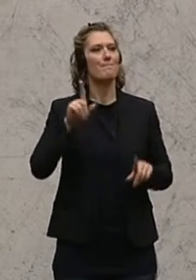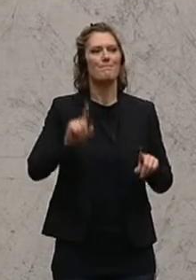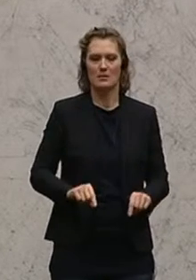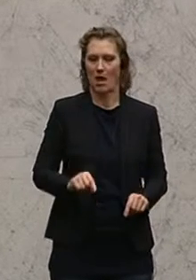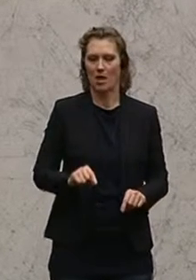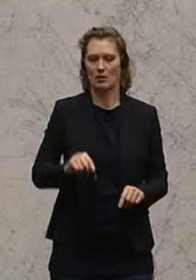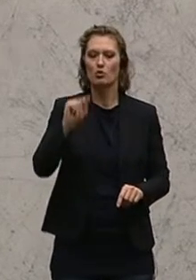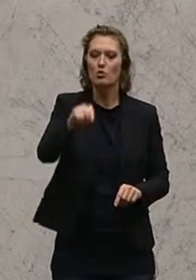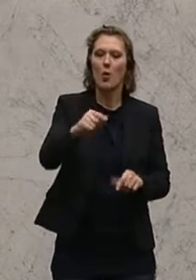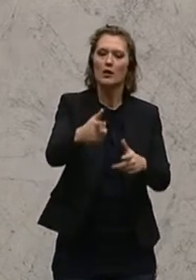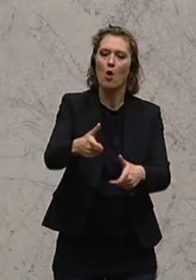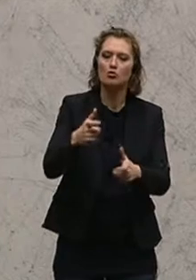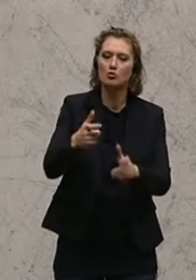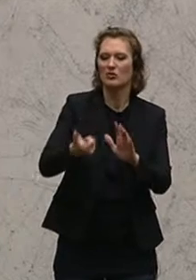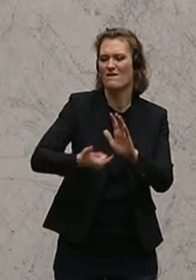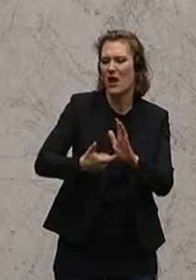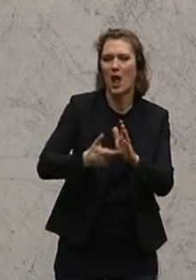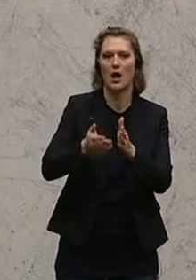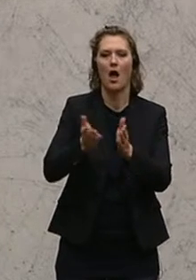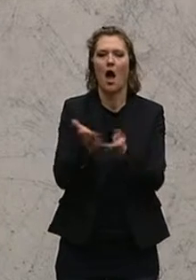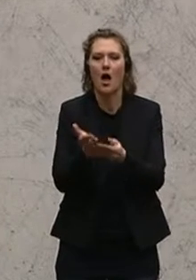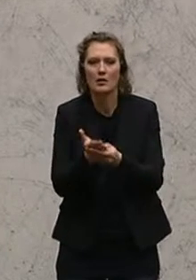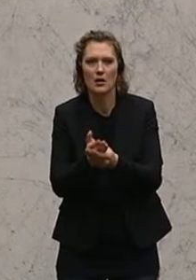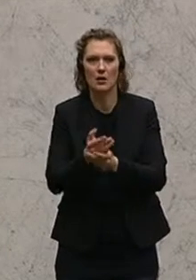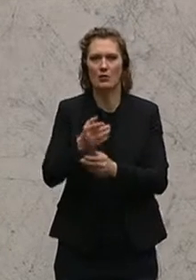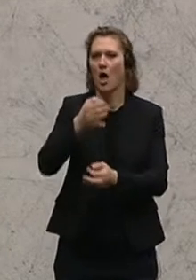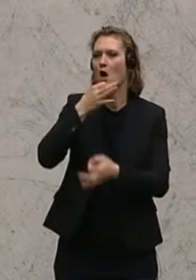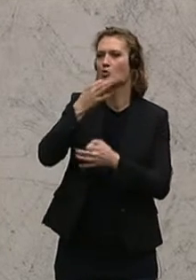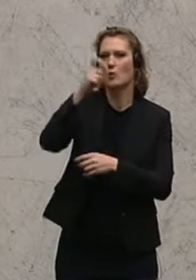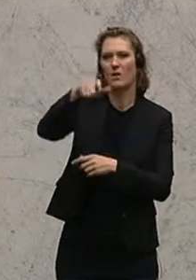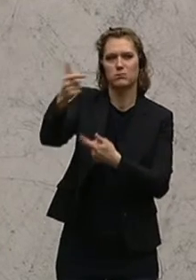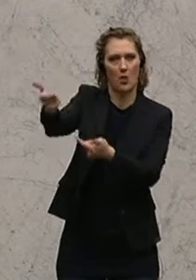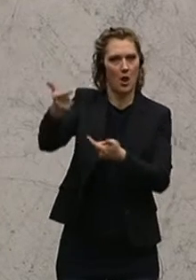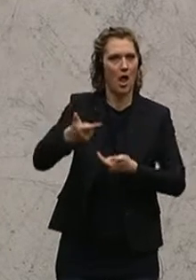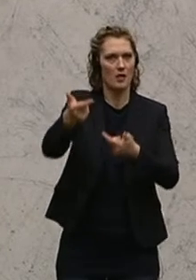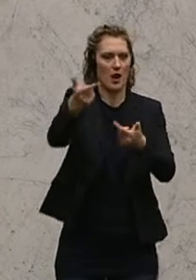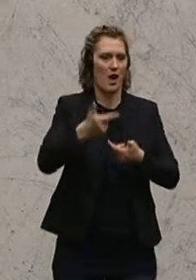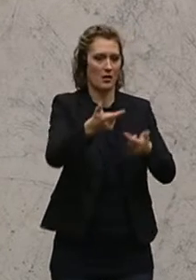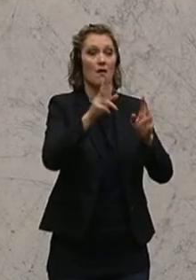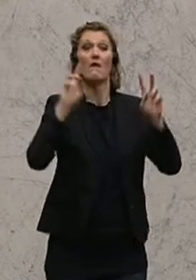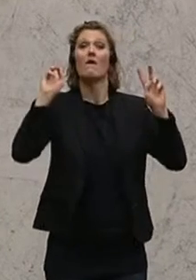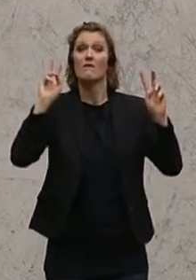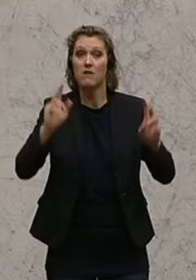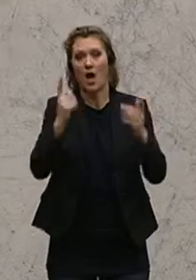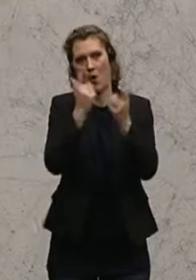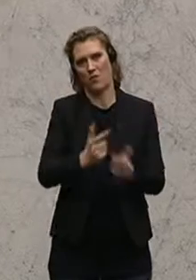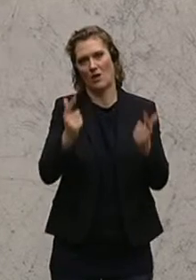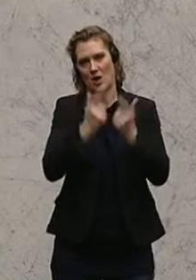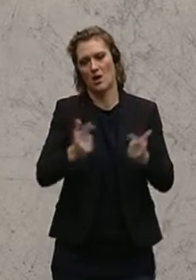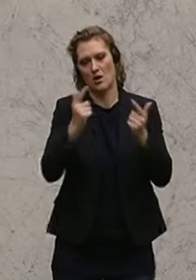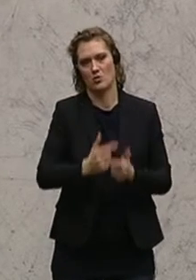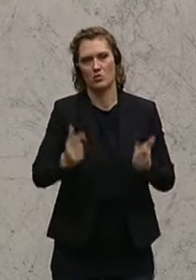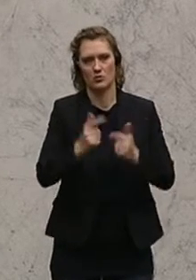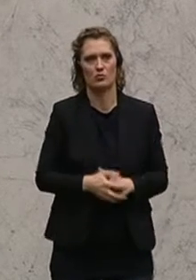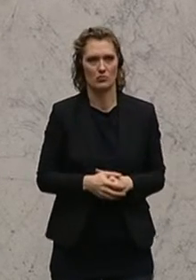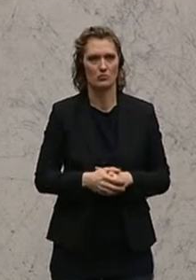Ausschuss dann auch die entsprechenden Akten anfordern, die entsprechenden Auskunftspersonen laden und dadurch wirklich aufzuklären. Das ist ja genau das, was wir auch heute schon